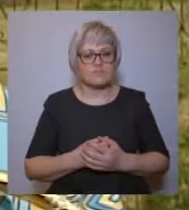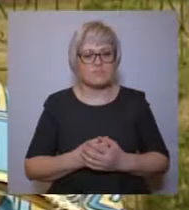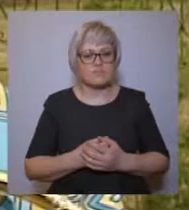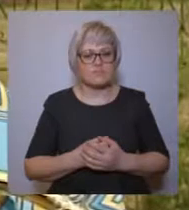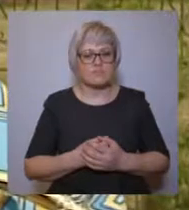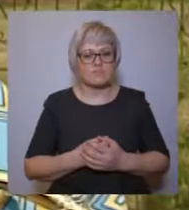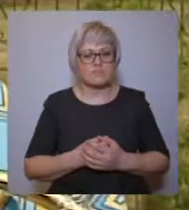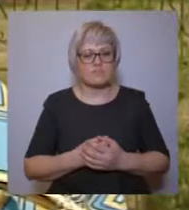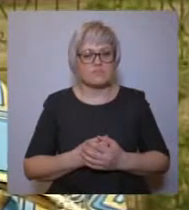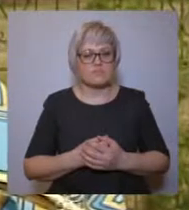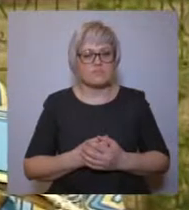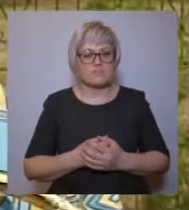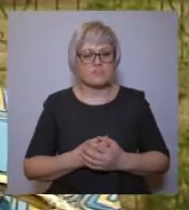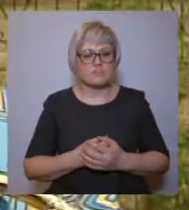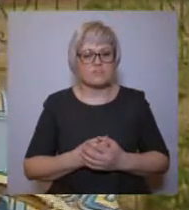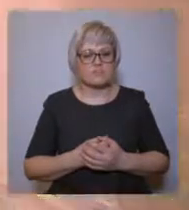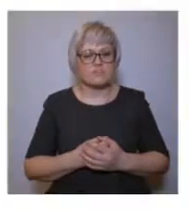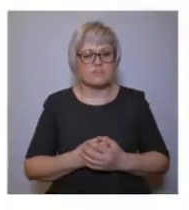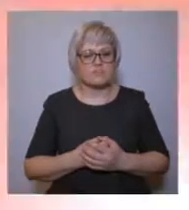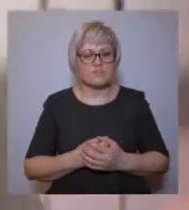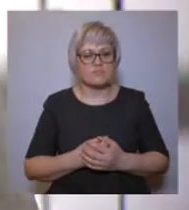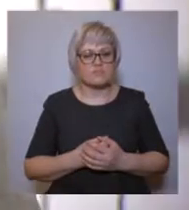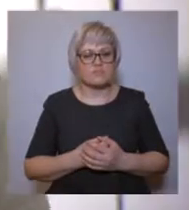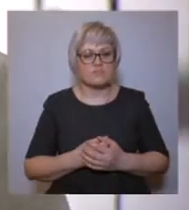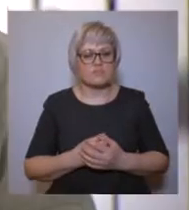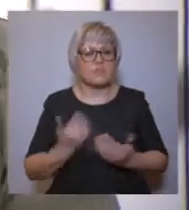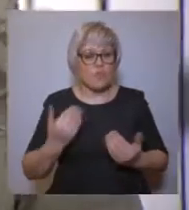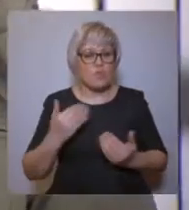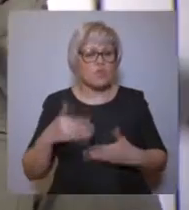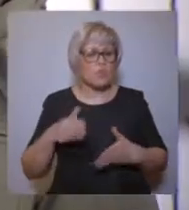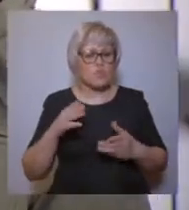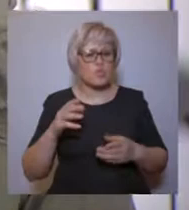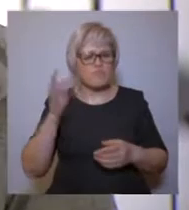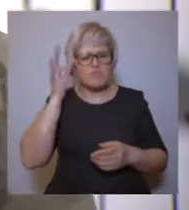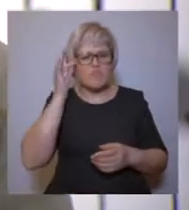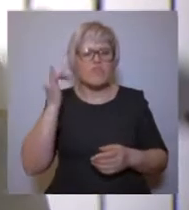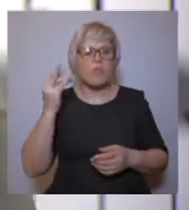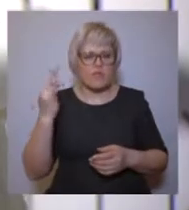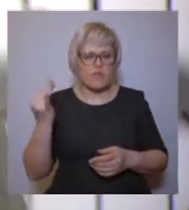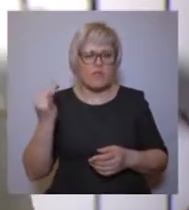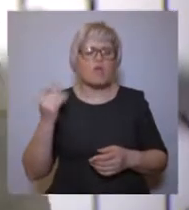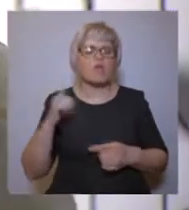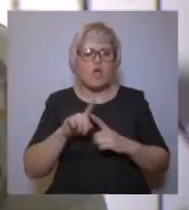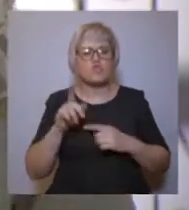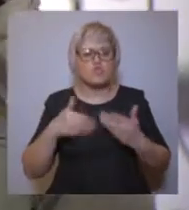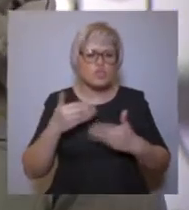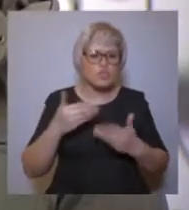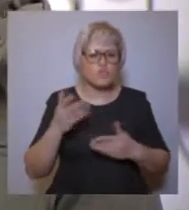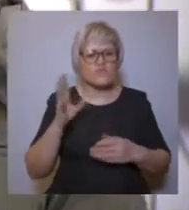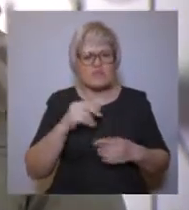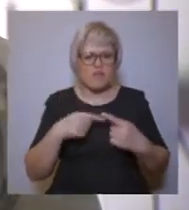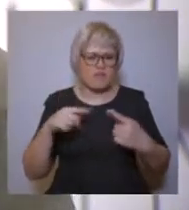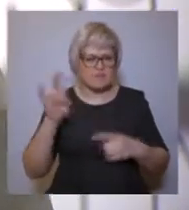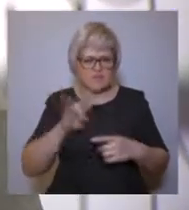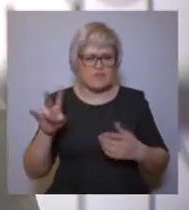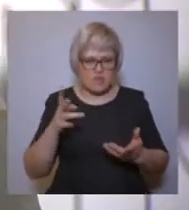скажем, жителей Западной Сибири. Сегодня миссионерским путем святителей Филофея идут сибирские архиереи и